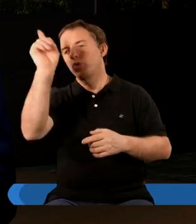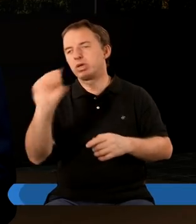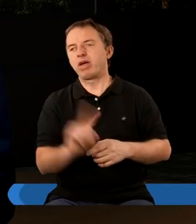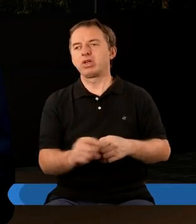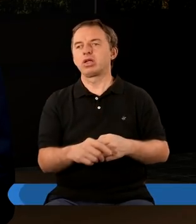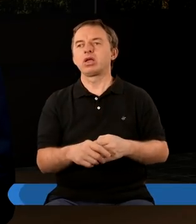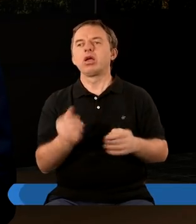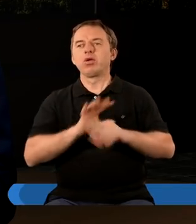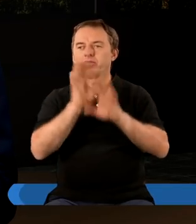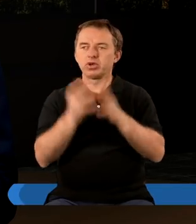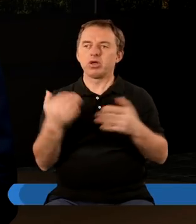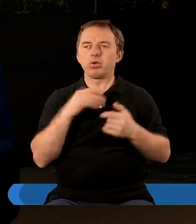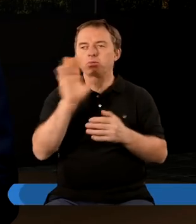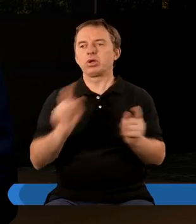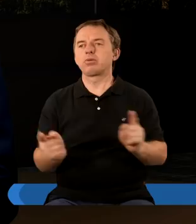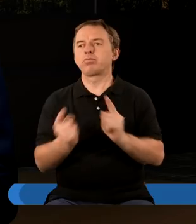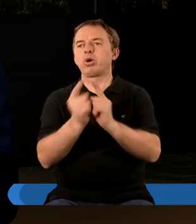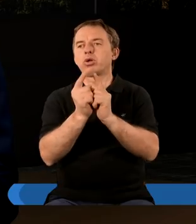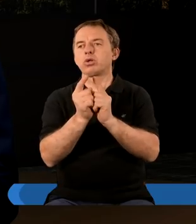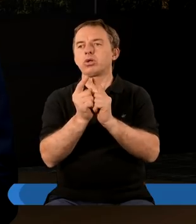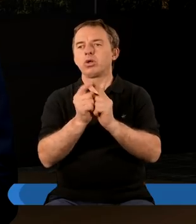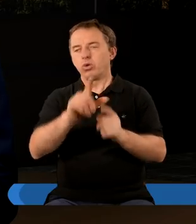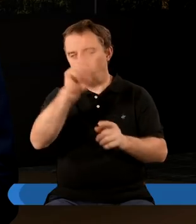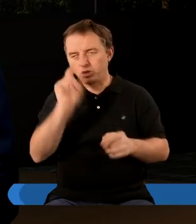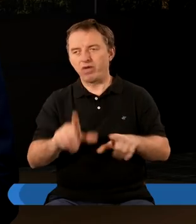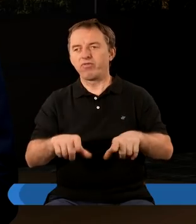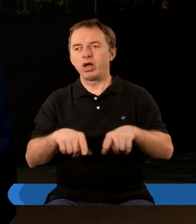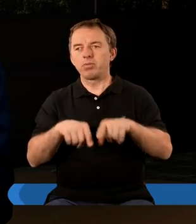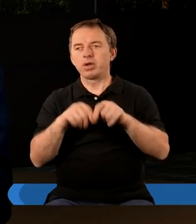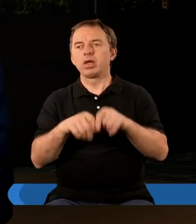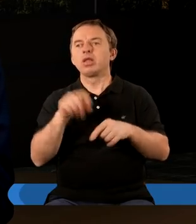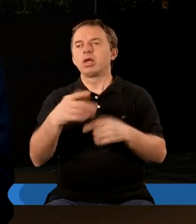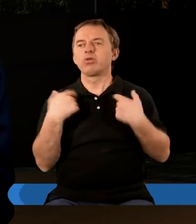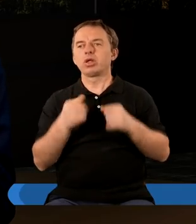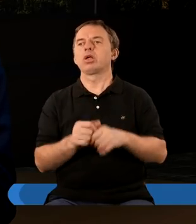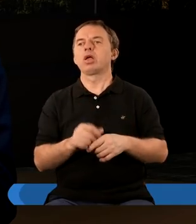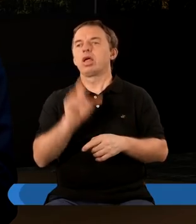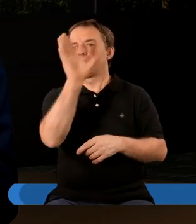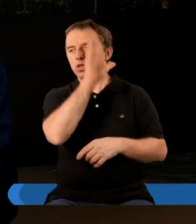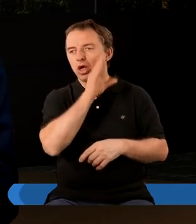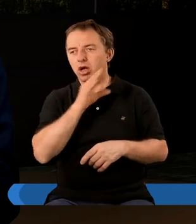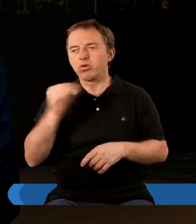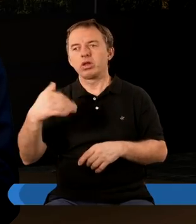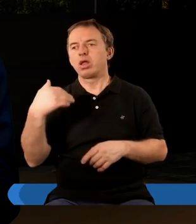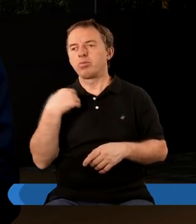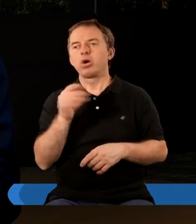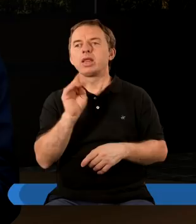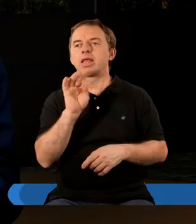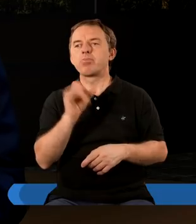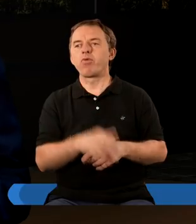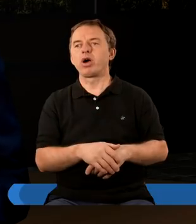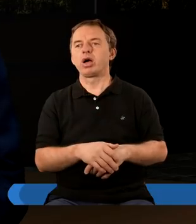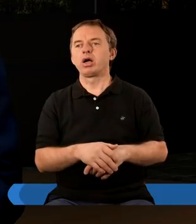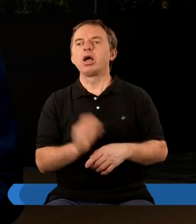błyskawice, było to wszystko, kiedy Bóg spotkał się z ludem wybranym. Tak samo ta tęcza. Ta tęcza nie była jakoś typowo